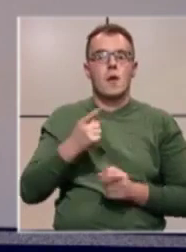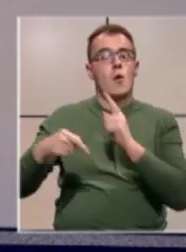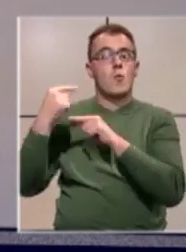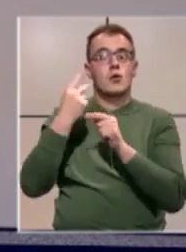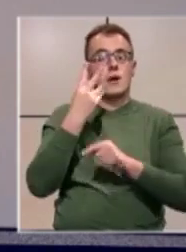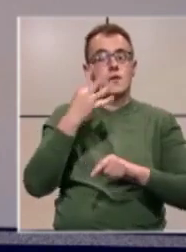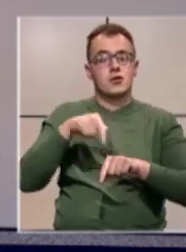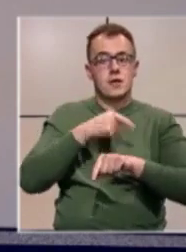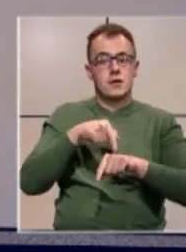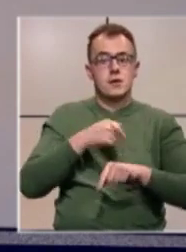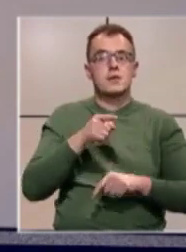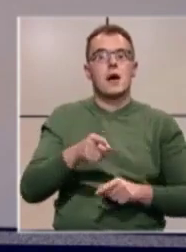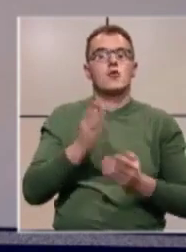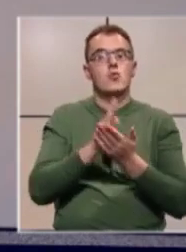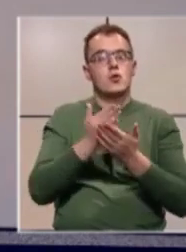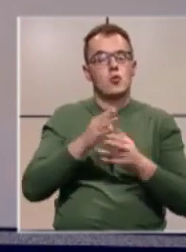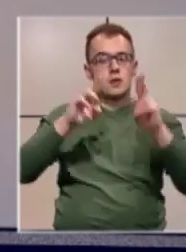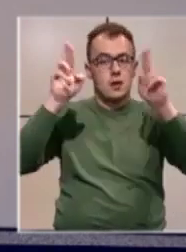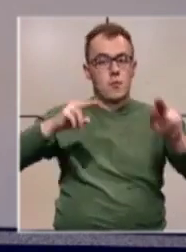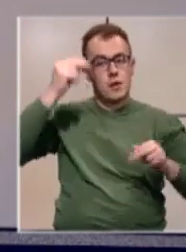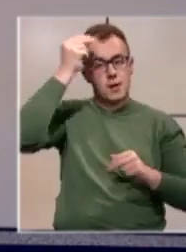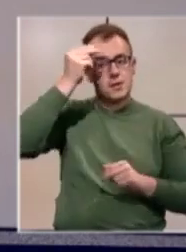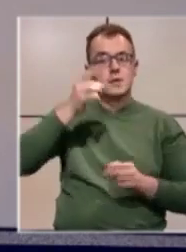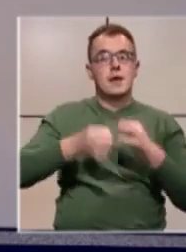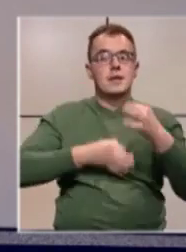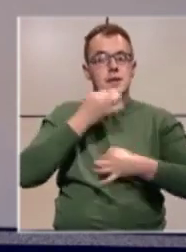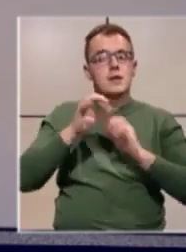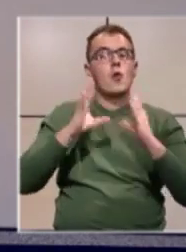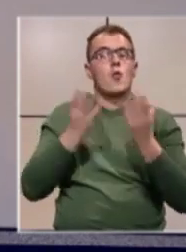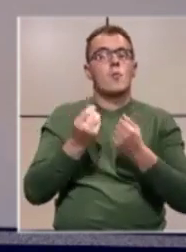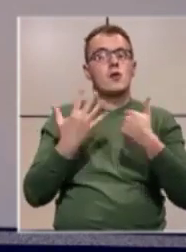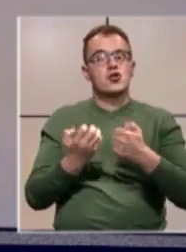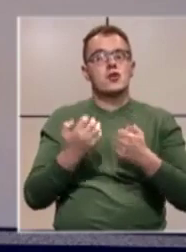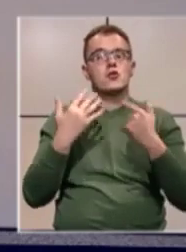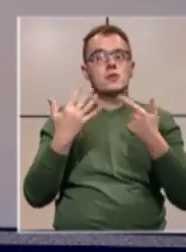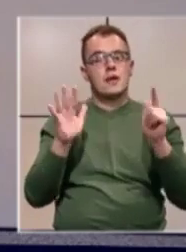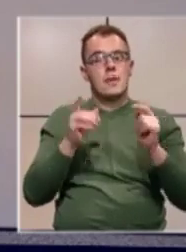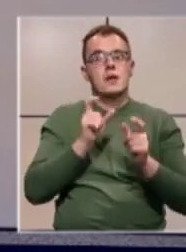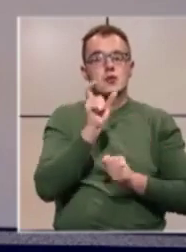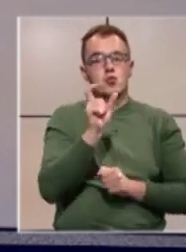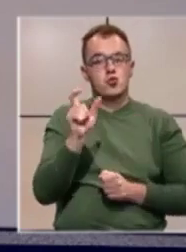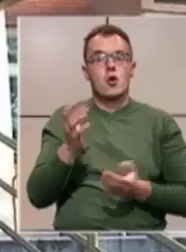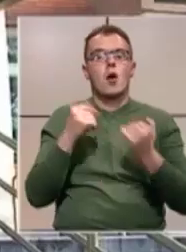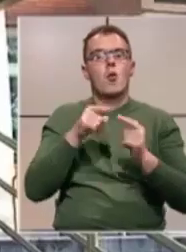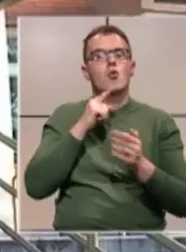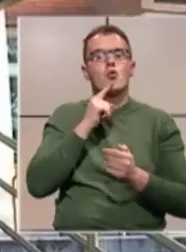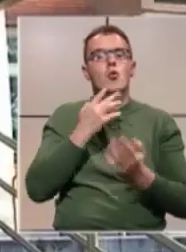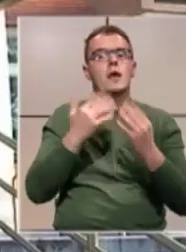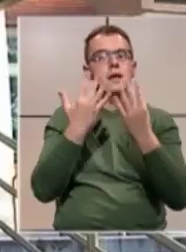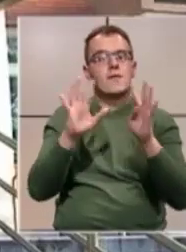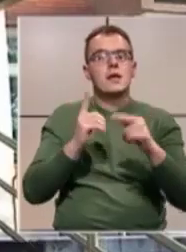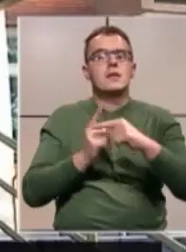protekla 24 sata u entitetu Republika Srpska testirano je ukupno 617 uzoraka, od kojih je 19